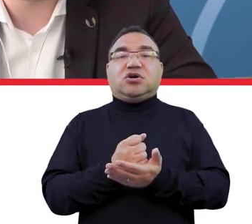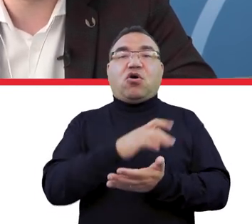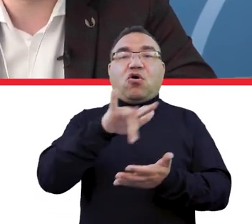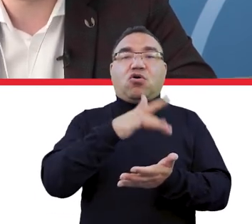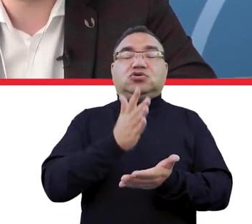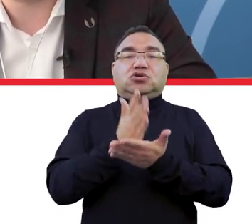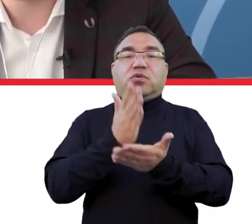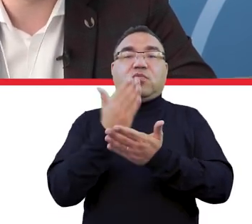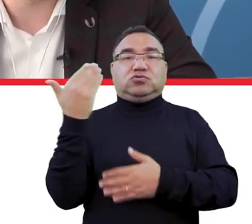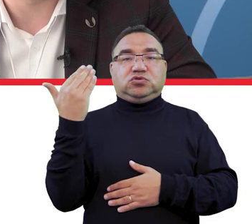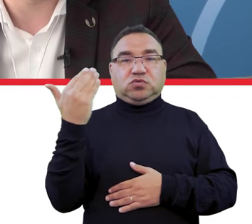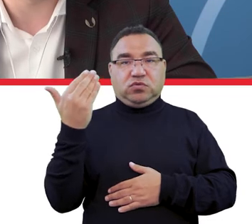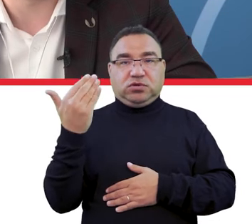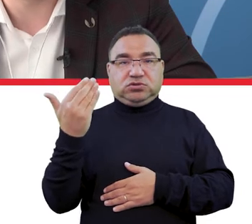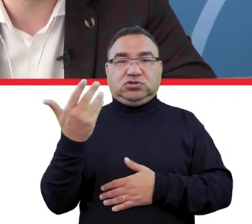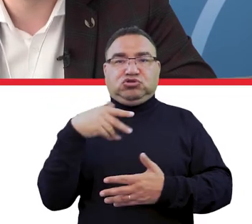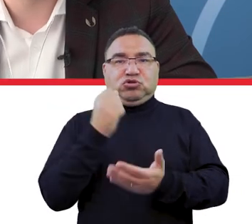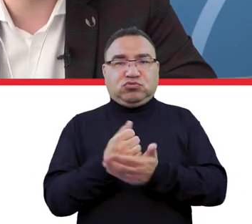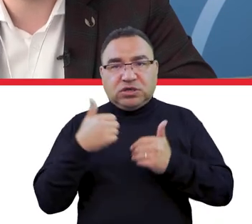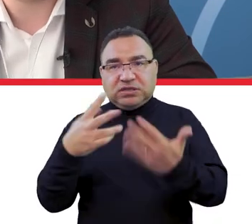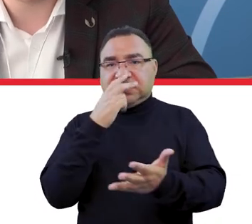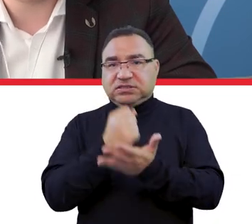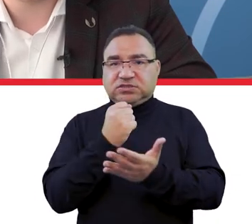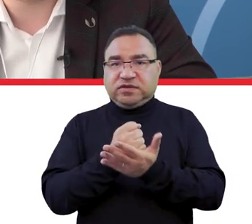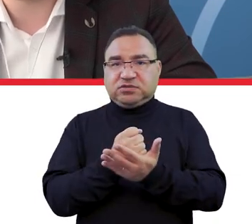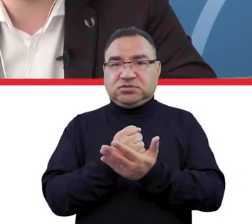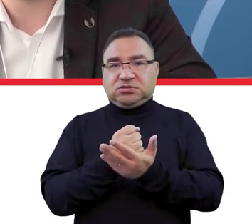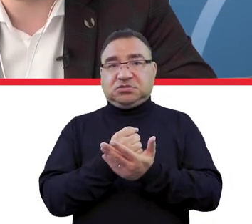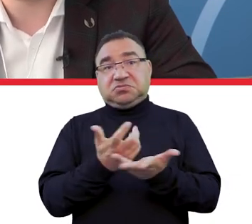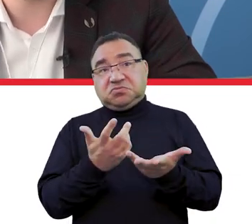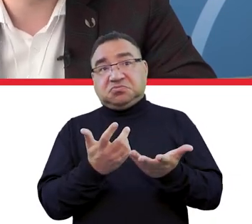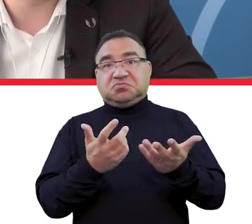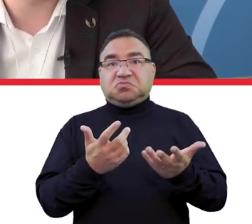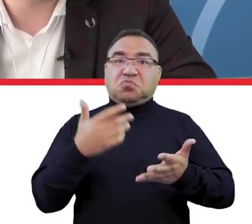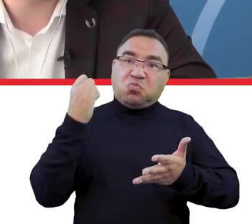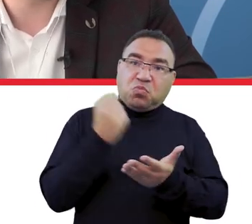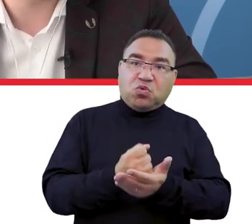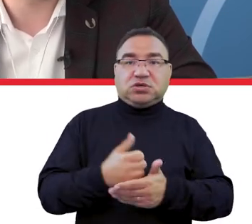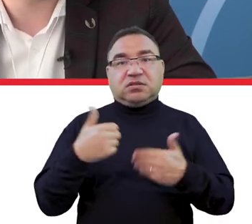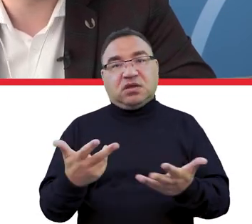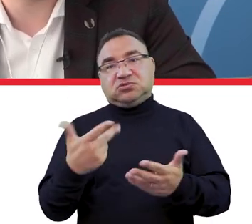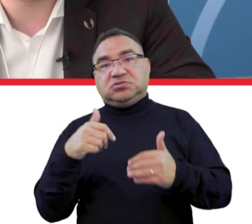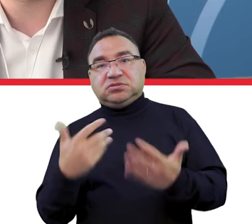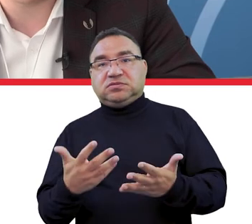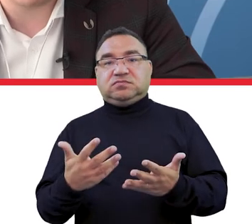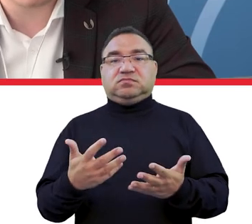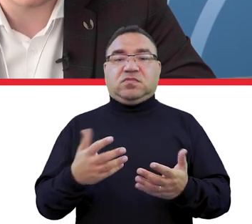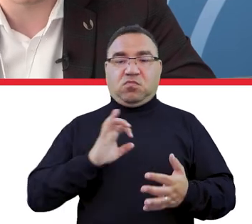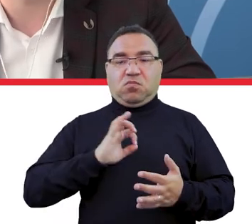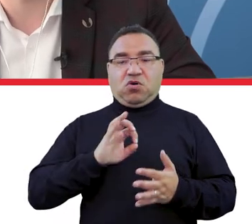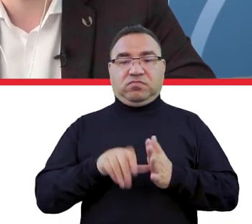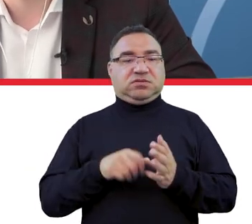Społecznej będzie obowiązywało w nowym roku akademickim? Na podstawie rozmowy telefonicznej z OPS w moim mieście wydanie zaświadczenia jest bardzo